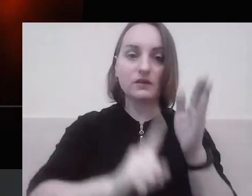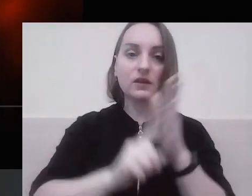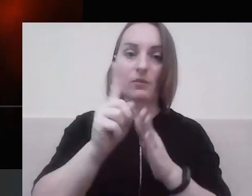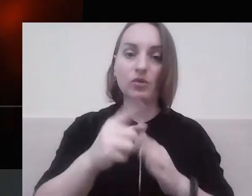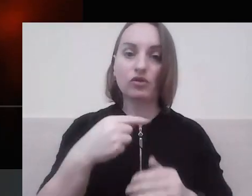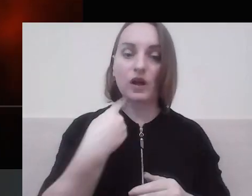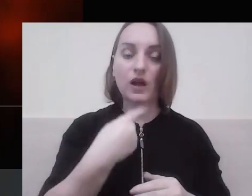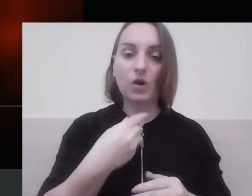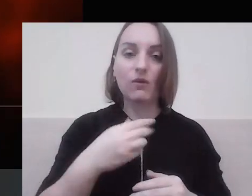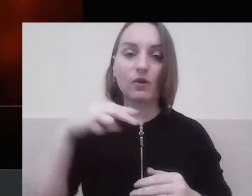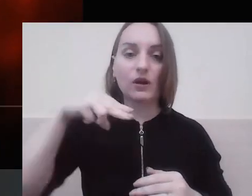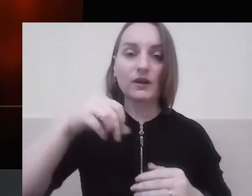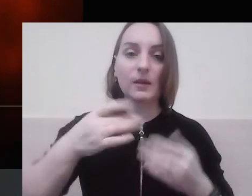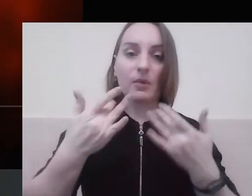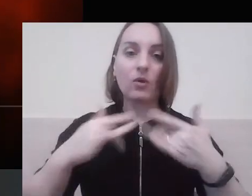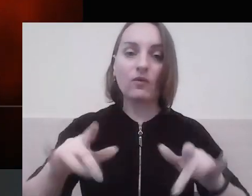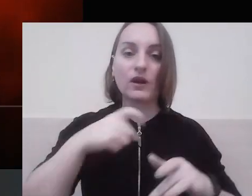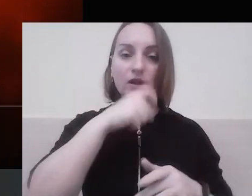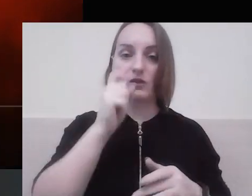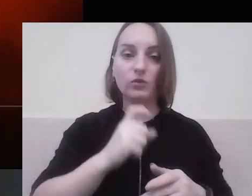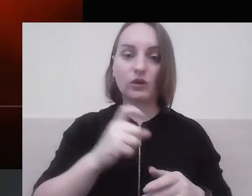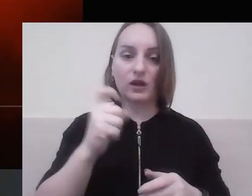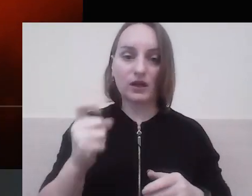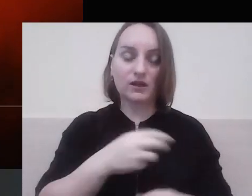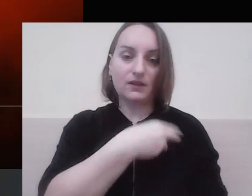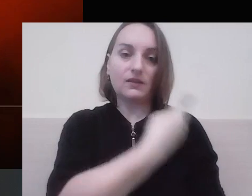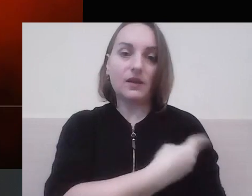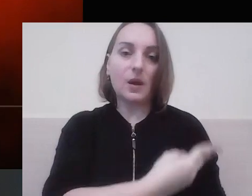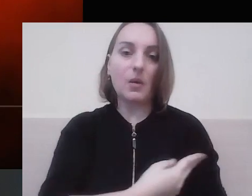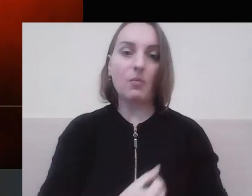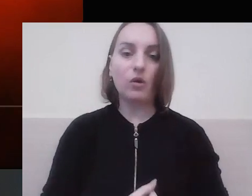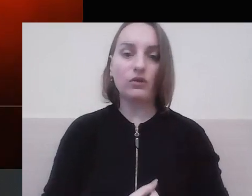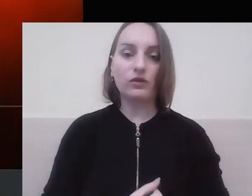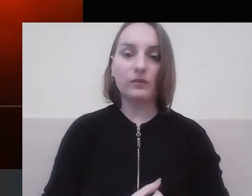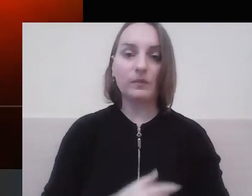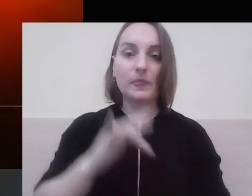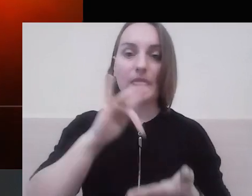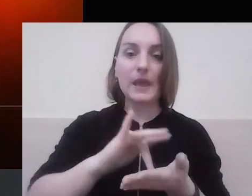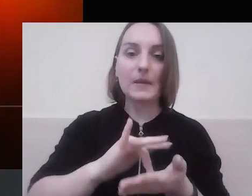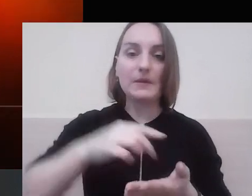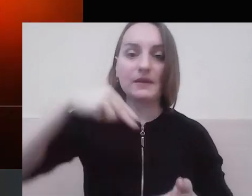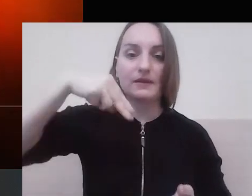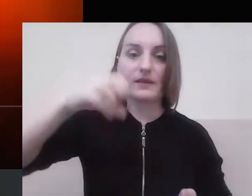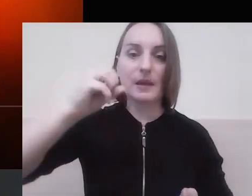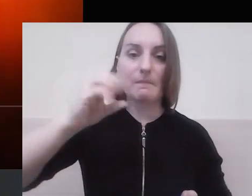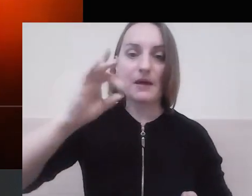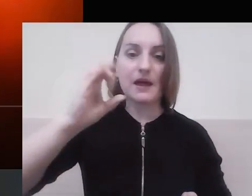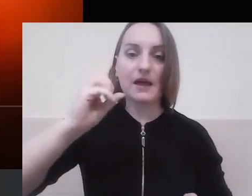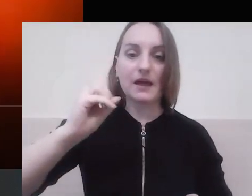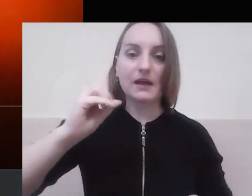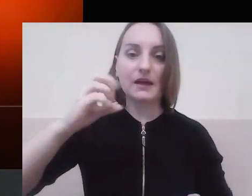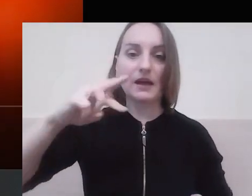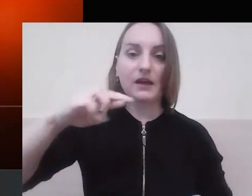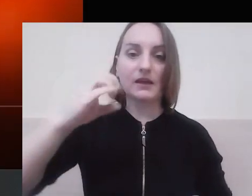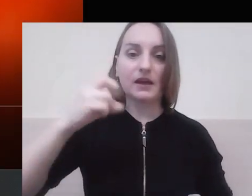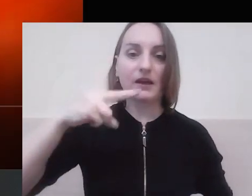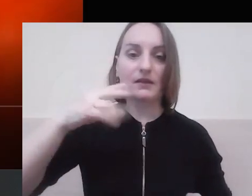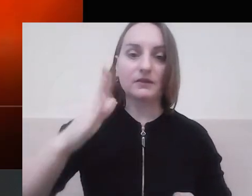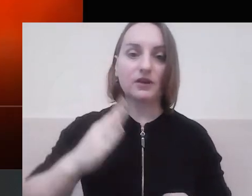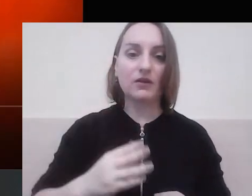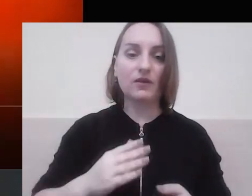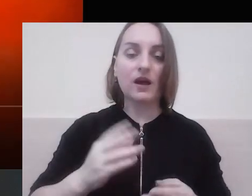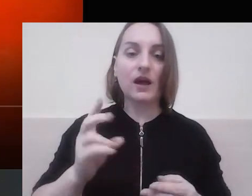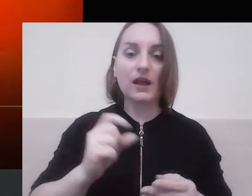відкрито говорити про вихід України зі складу Речі Посполитої. В лютому 1649 року